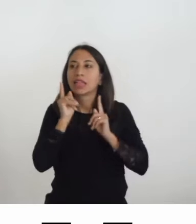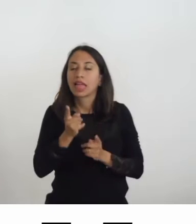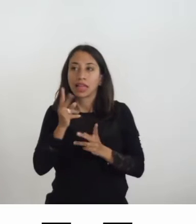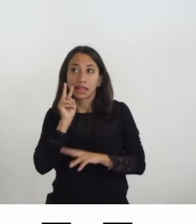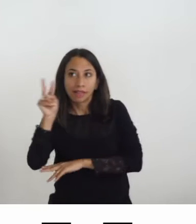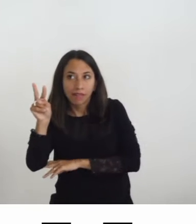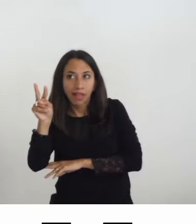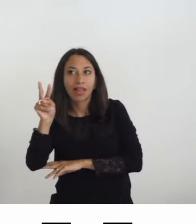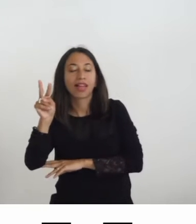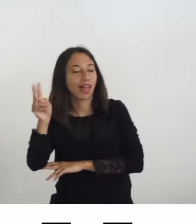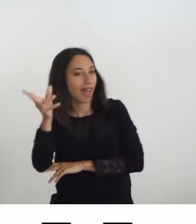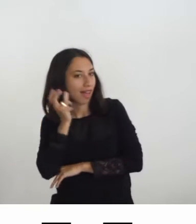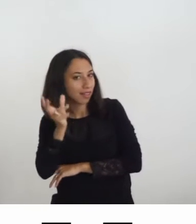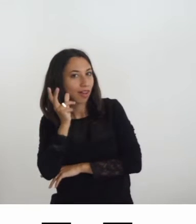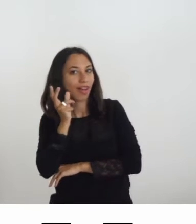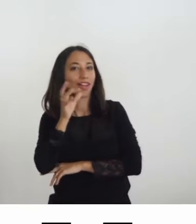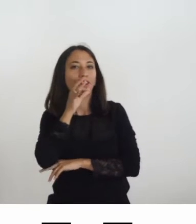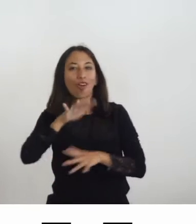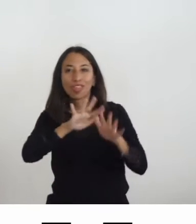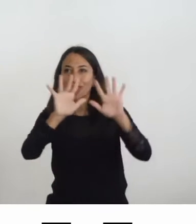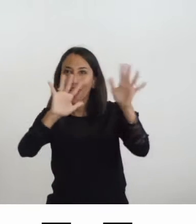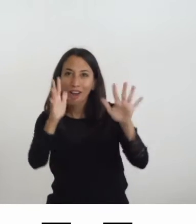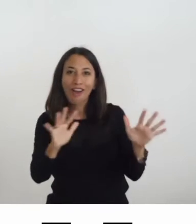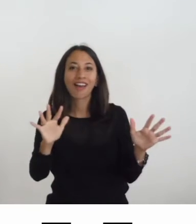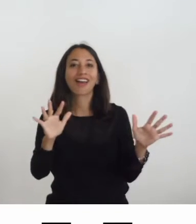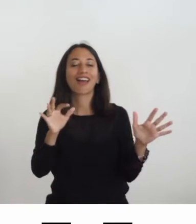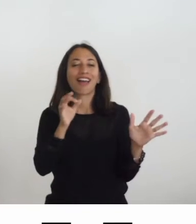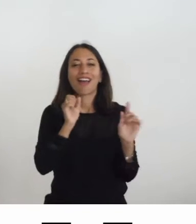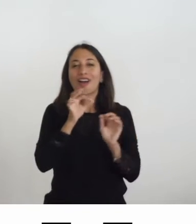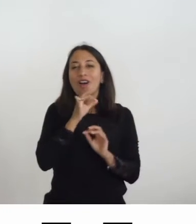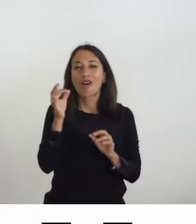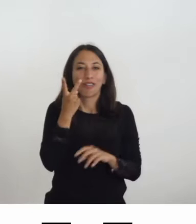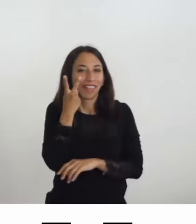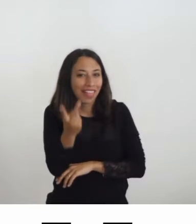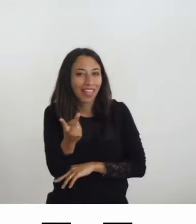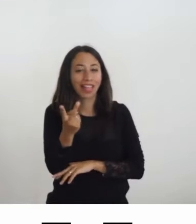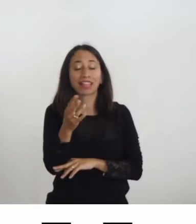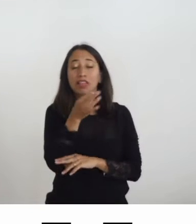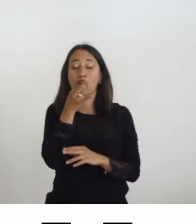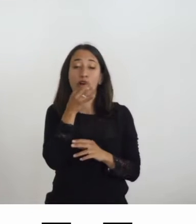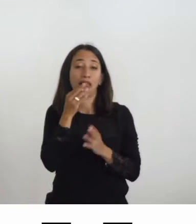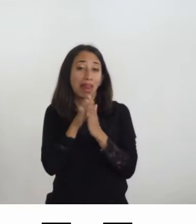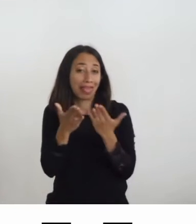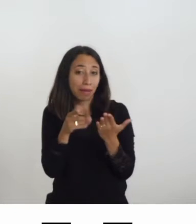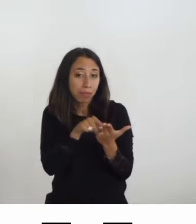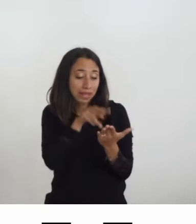vedere, da toccare, da azionare, concretamente sono libri, sono audiolibri, sono